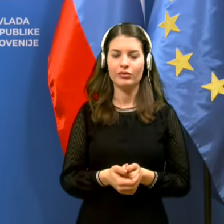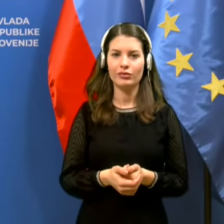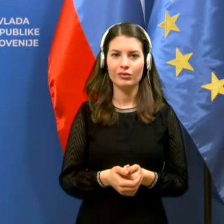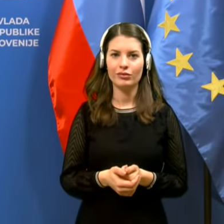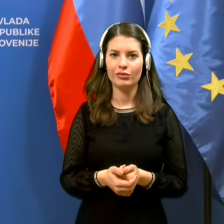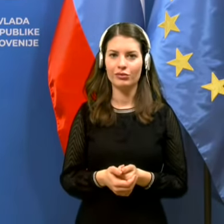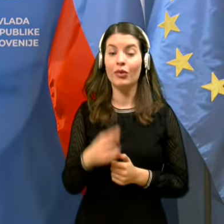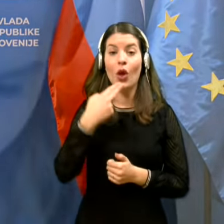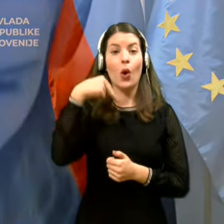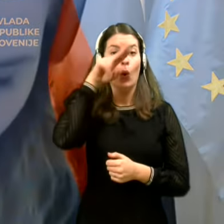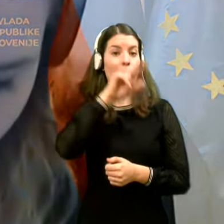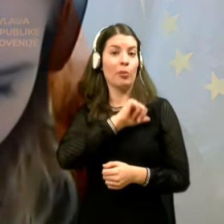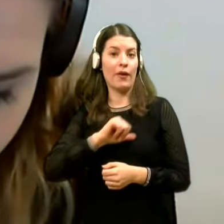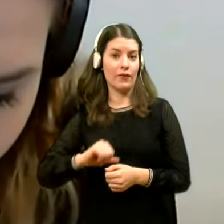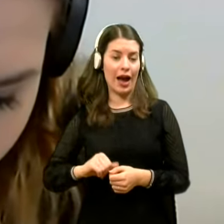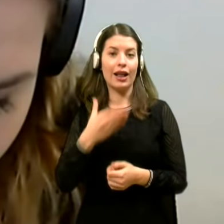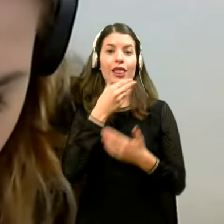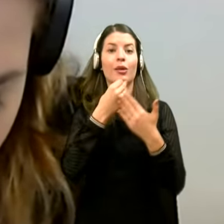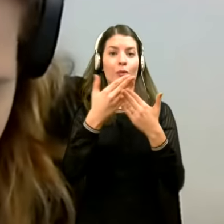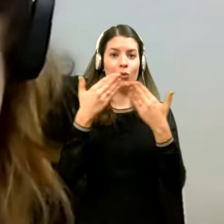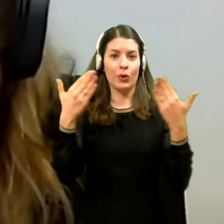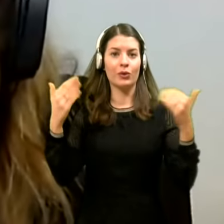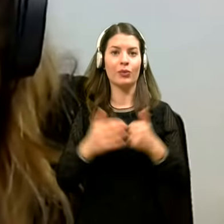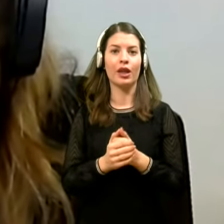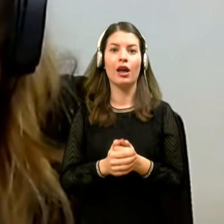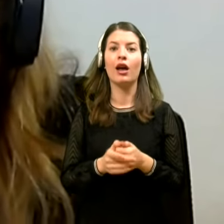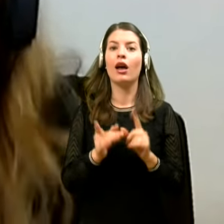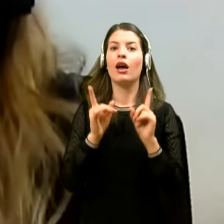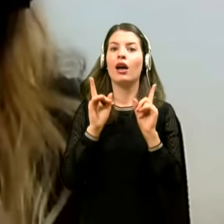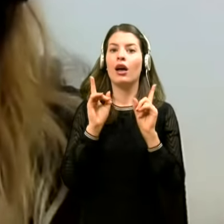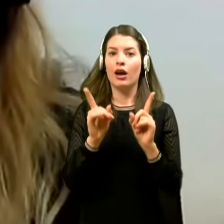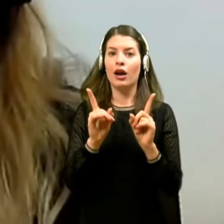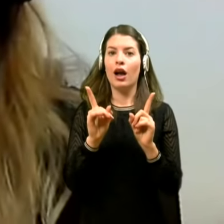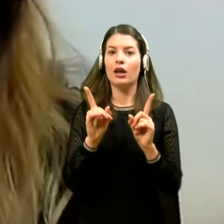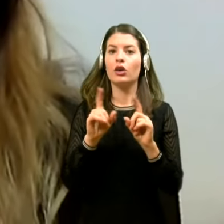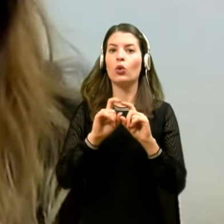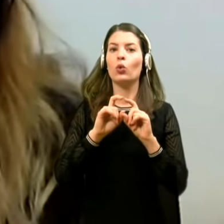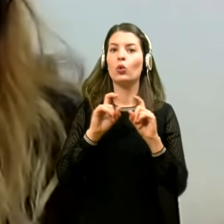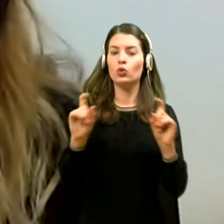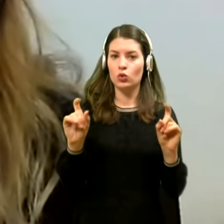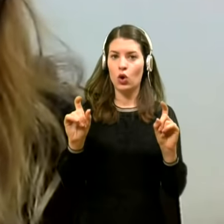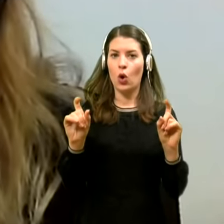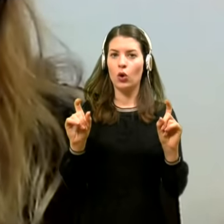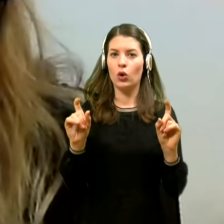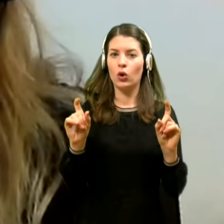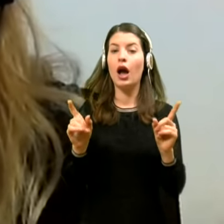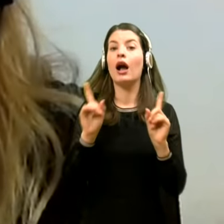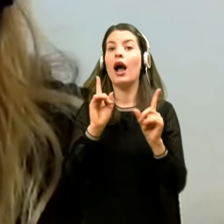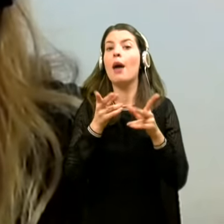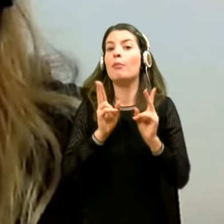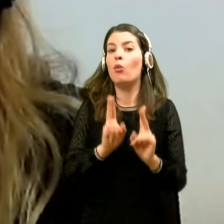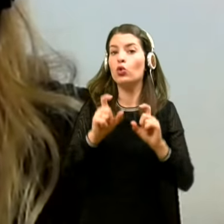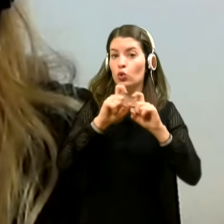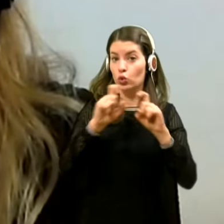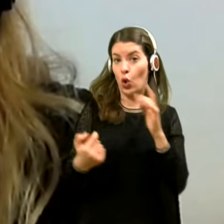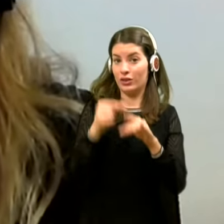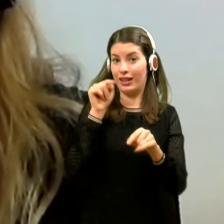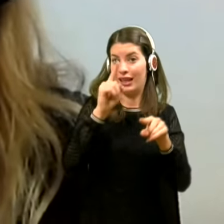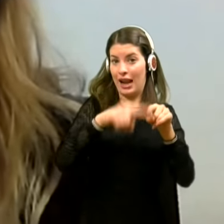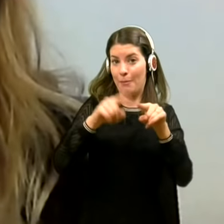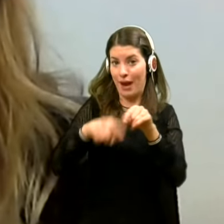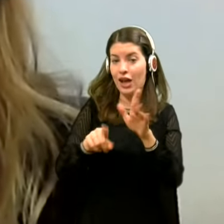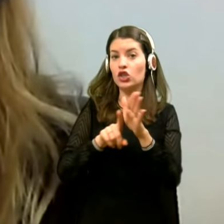Gospod Spofangel, lepo pozdravljeni. Kaj je torej ozrok, oziroma, kaj je možen ozrok za te napačne